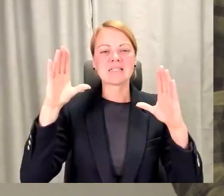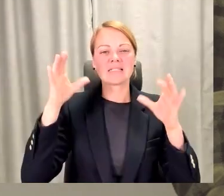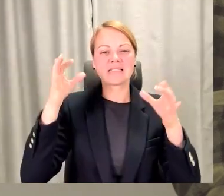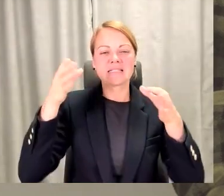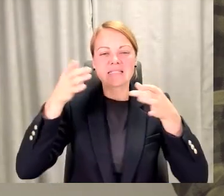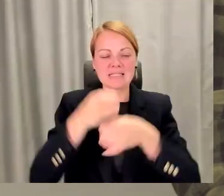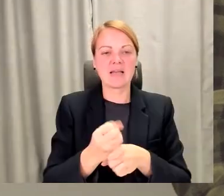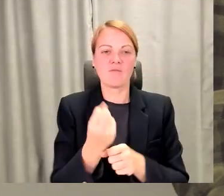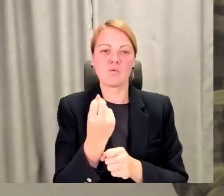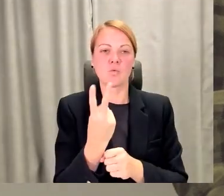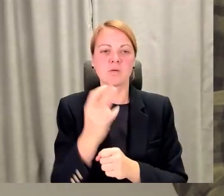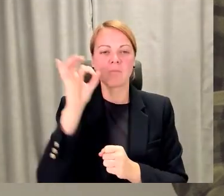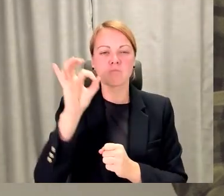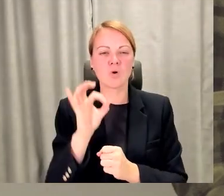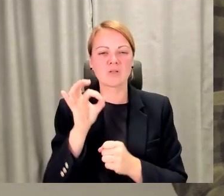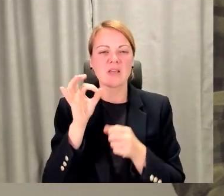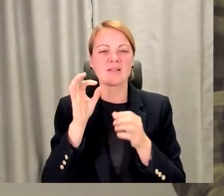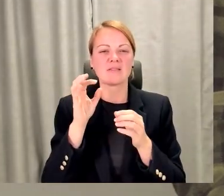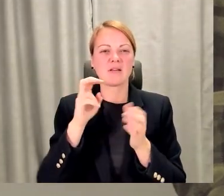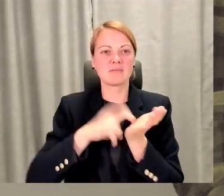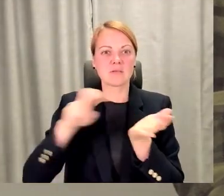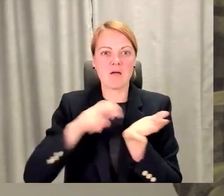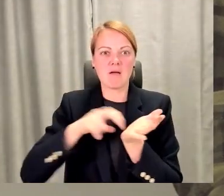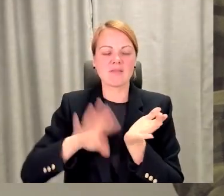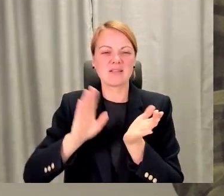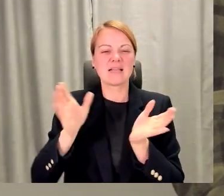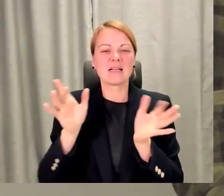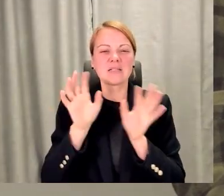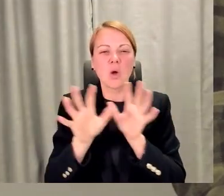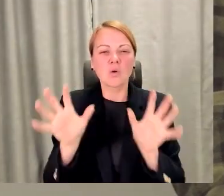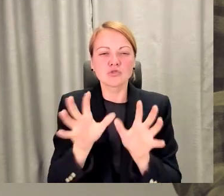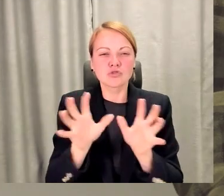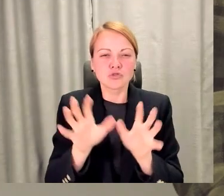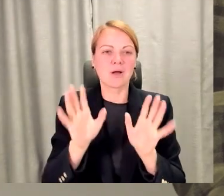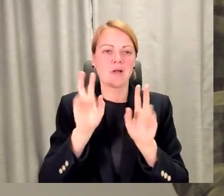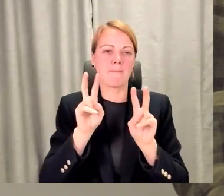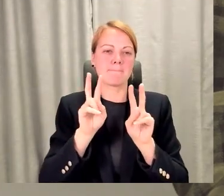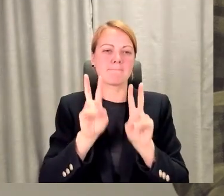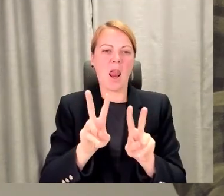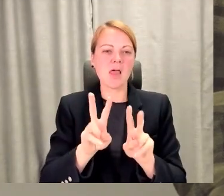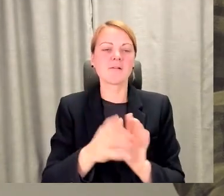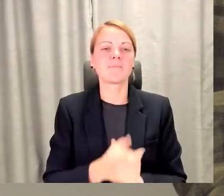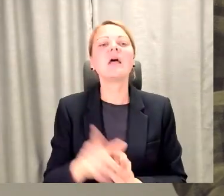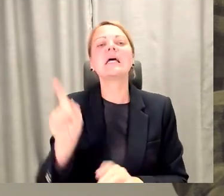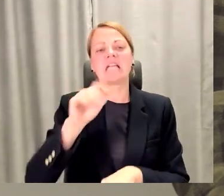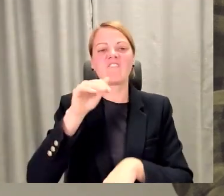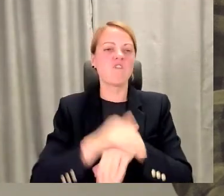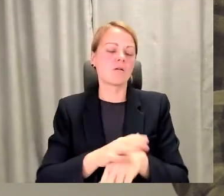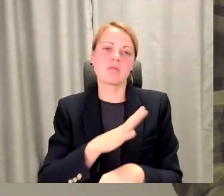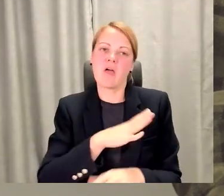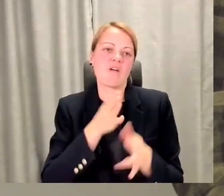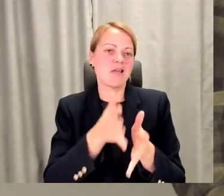12. Un ko mēs konstatējam, ka ir, protams, faktori, kurus mēs nevaram ietekmēt. Ir